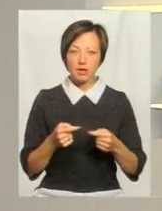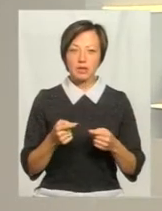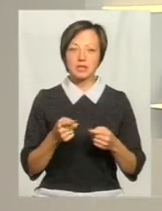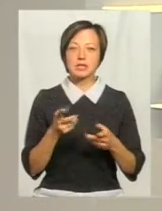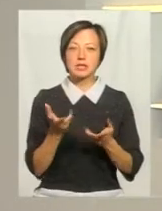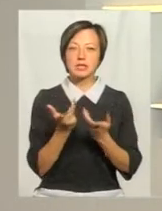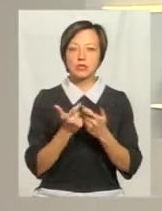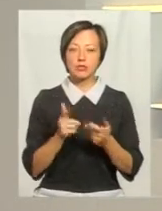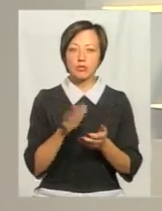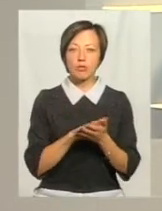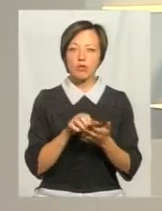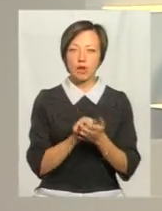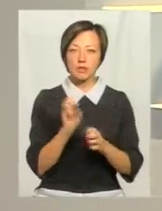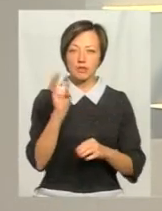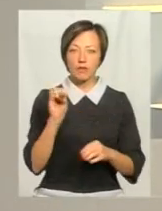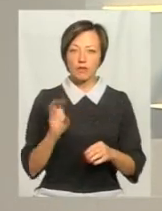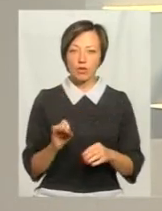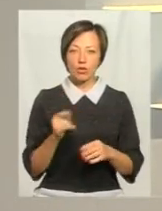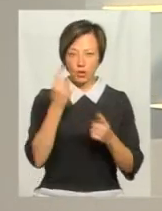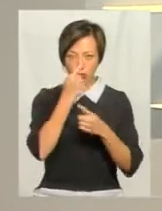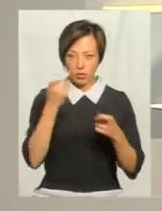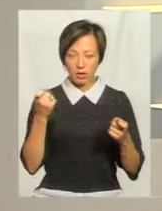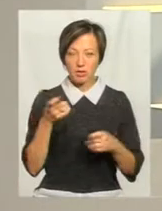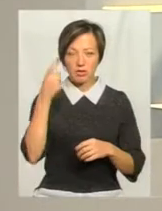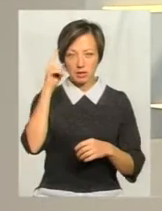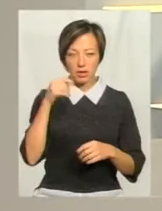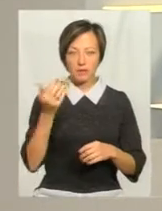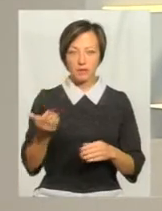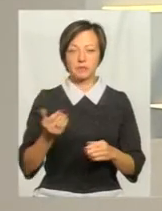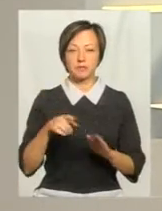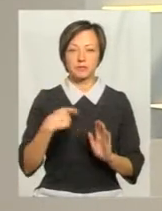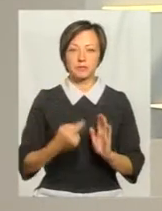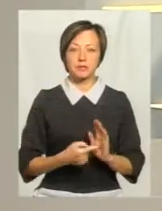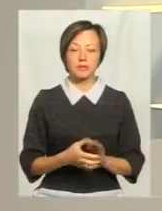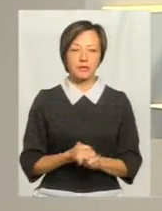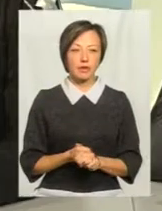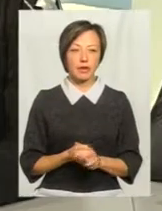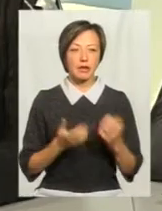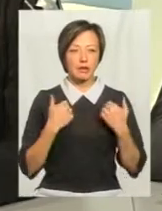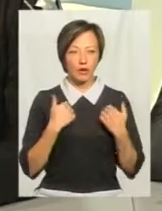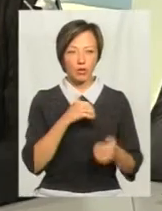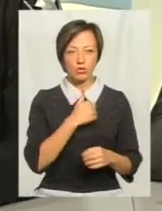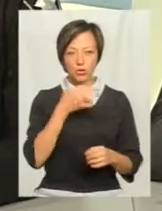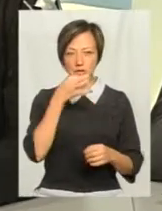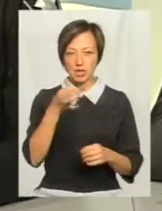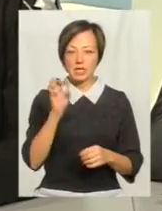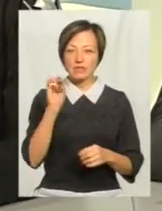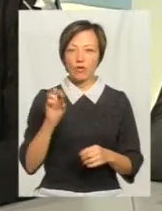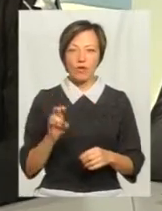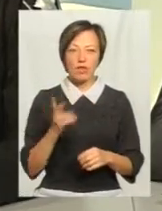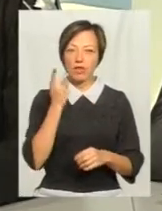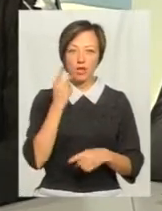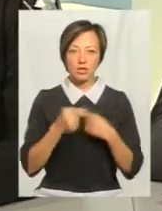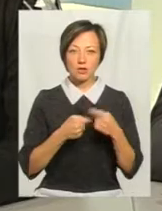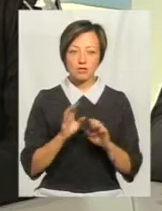світлофорів, відповідно до тієї інформації, якою володієте ви? Ну, я хочу сказати, що світлофори не завжди